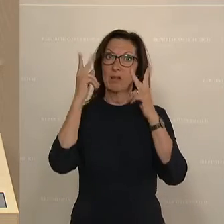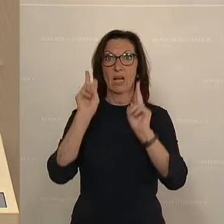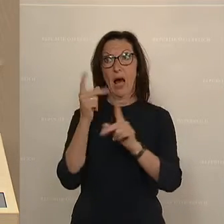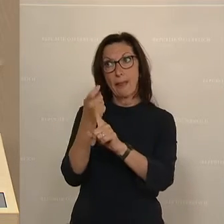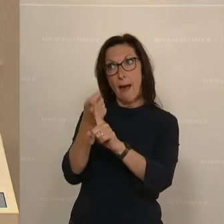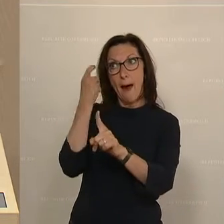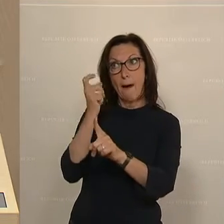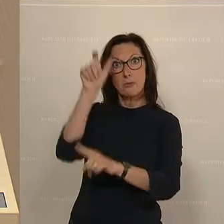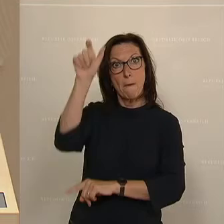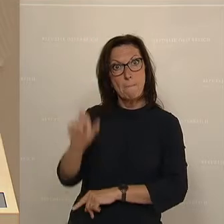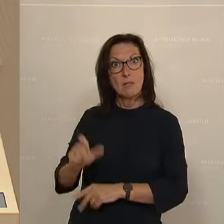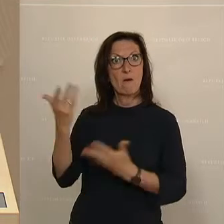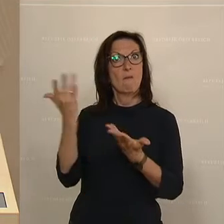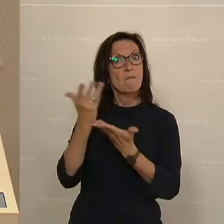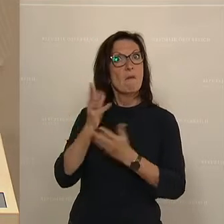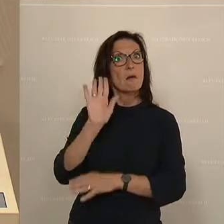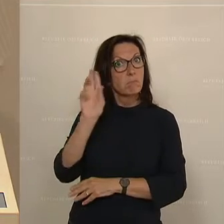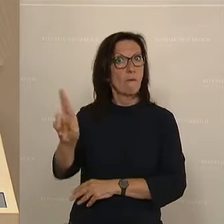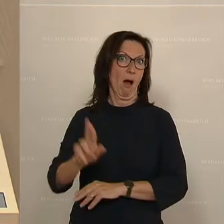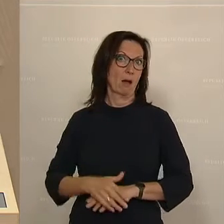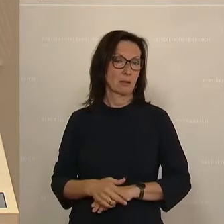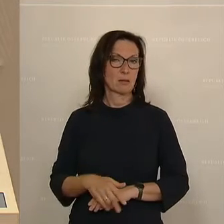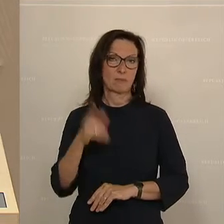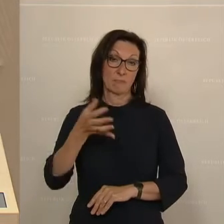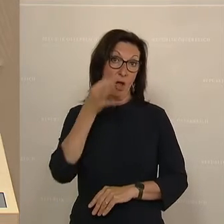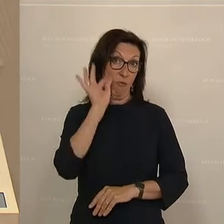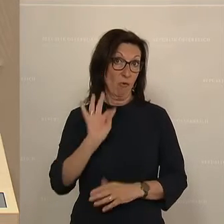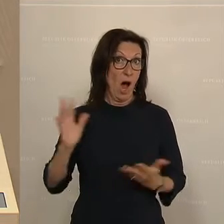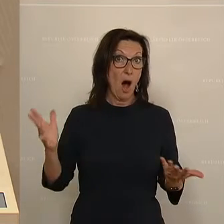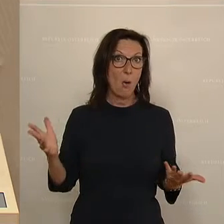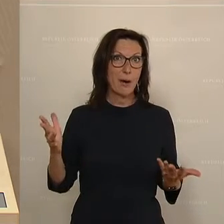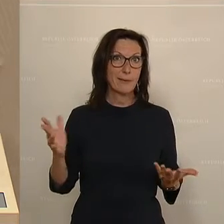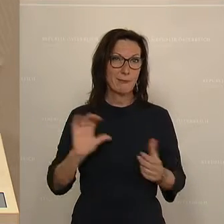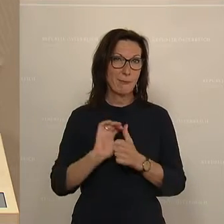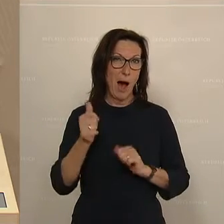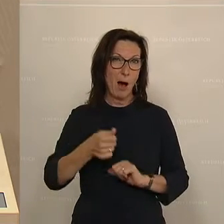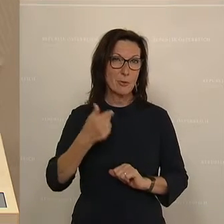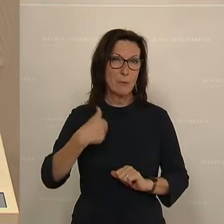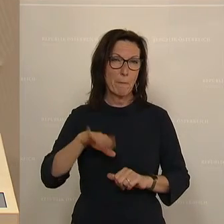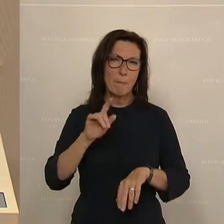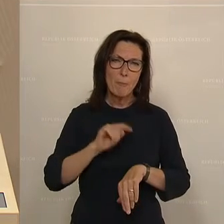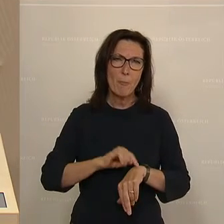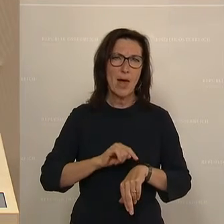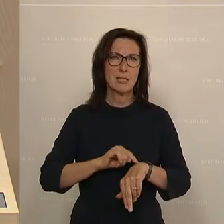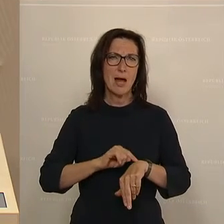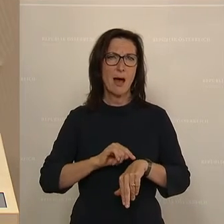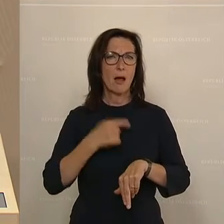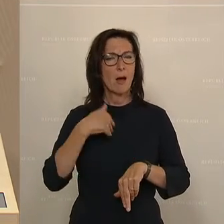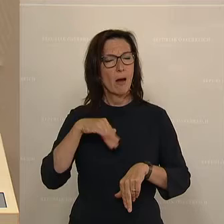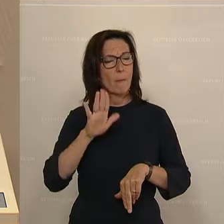Das weibliche Geschlecht ist da oft weit voraus, beim sich Zeit nehmen, beim Hinhören, beim Ernstnehmen.